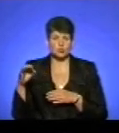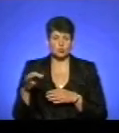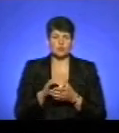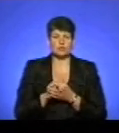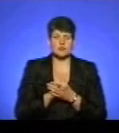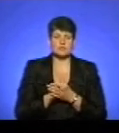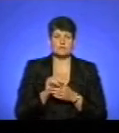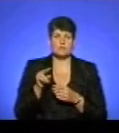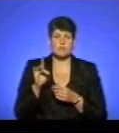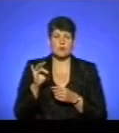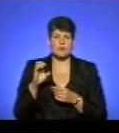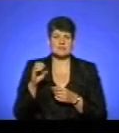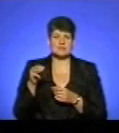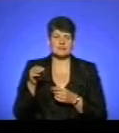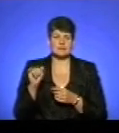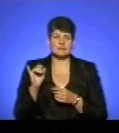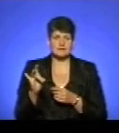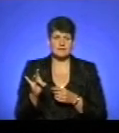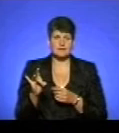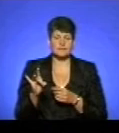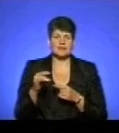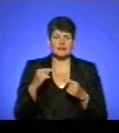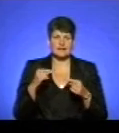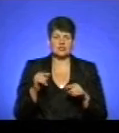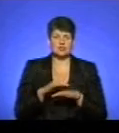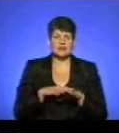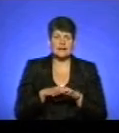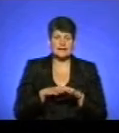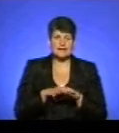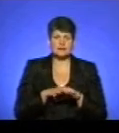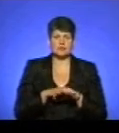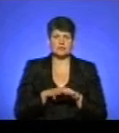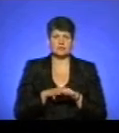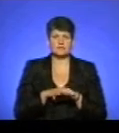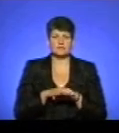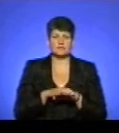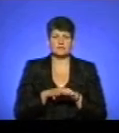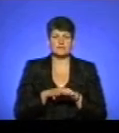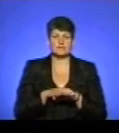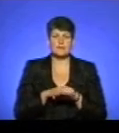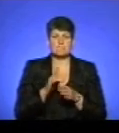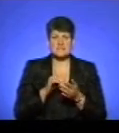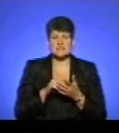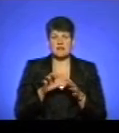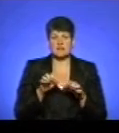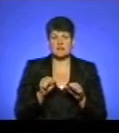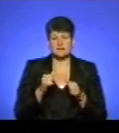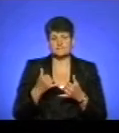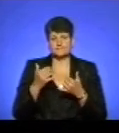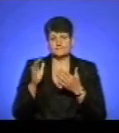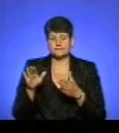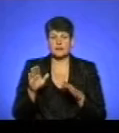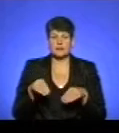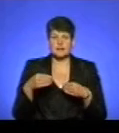товариство «Простір», ну, така альтернатива ринку такого. То не такий ринок, але міська влада пішла на таке,